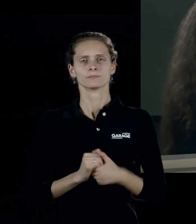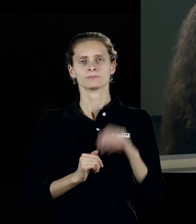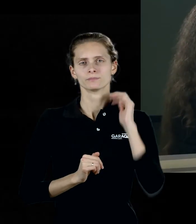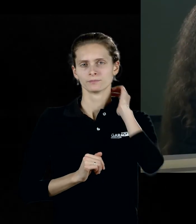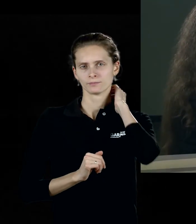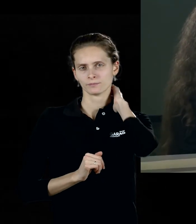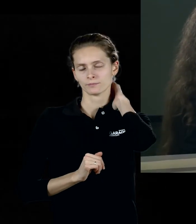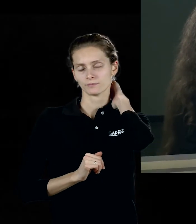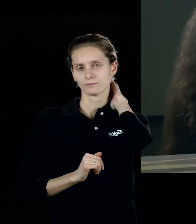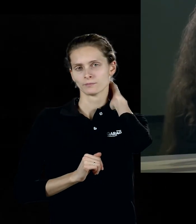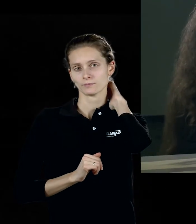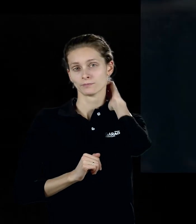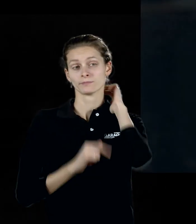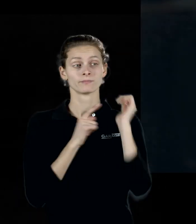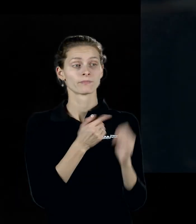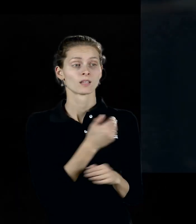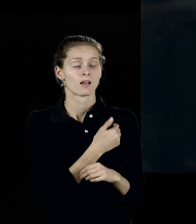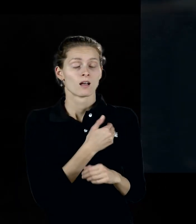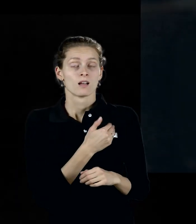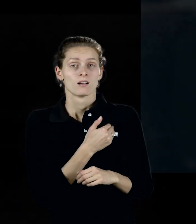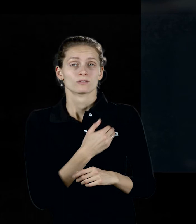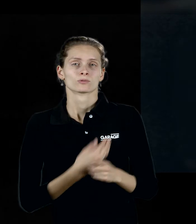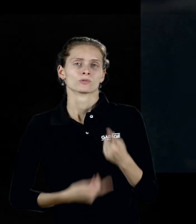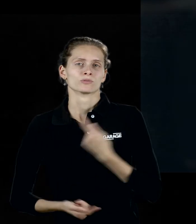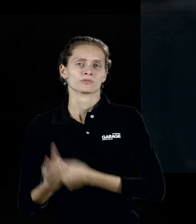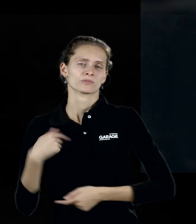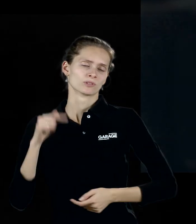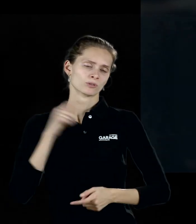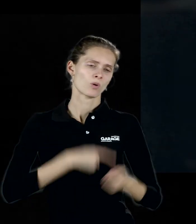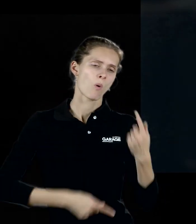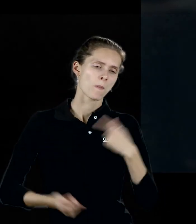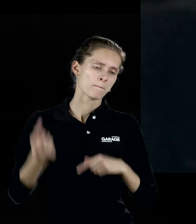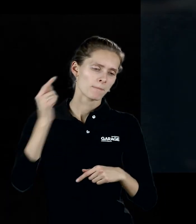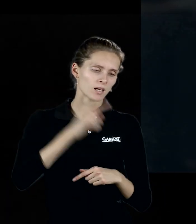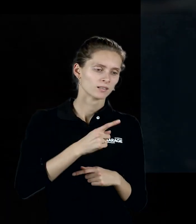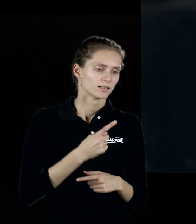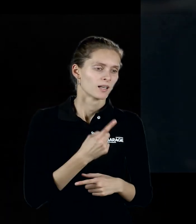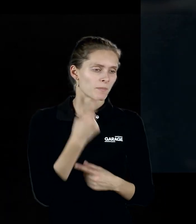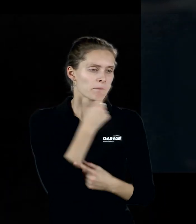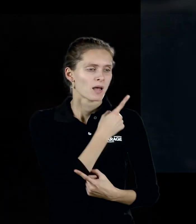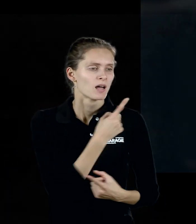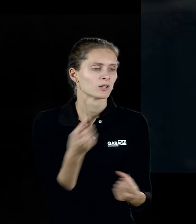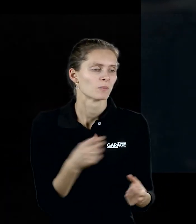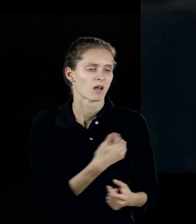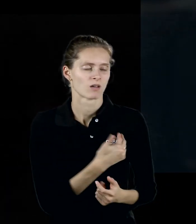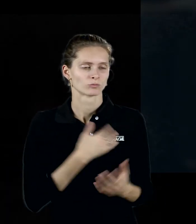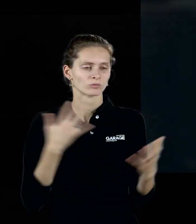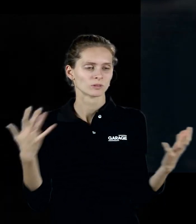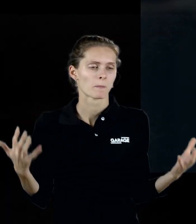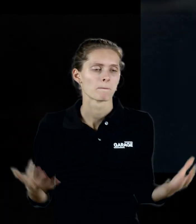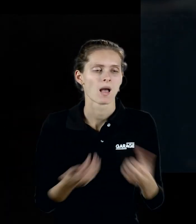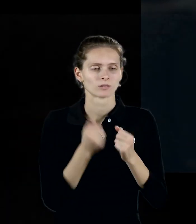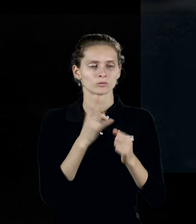Но он бы хотел вернуться обратно. Он бы хотел предупредить эти разрушения. Он бы хотел спасти погибших.